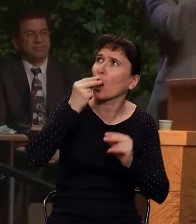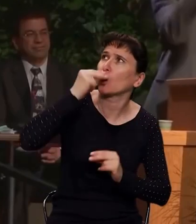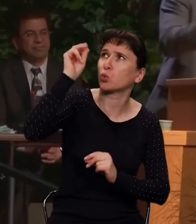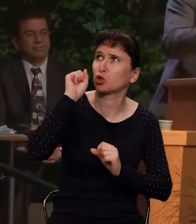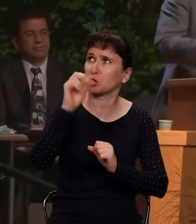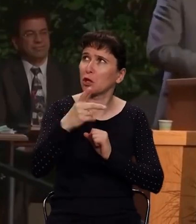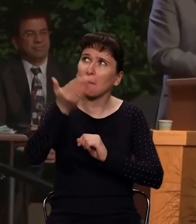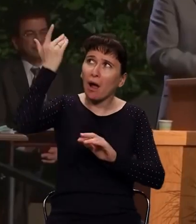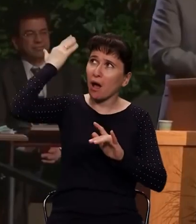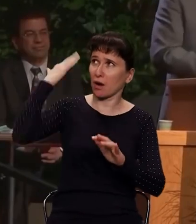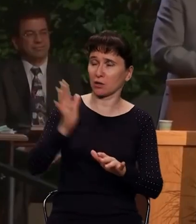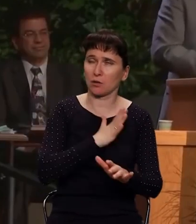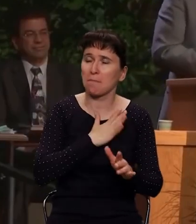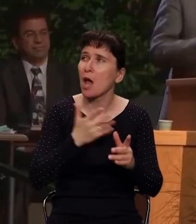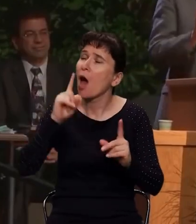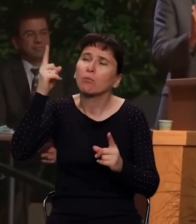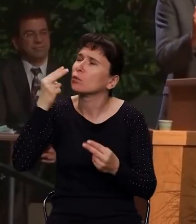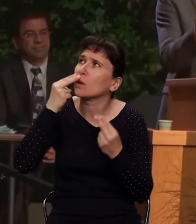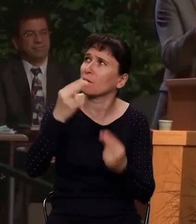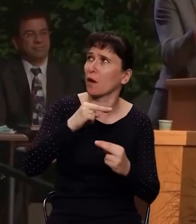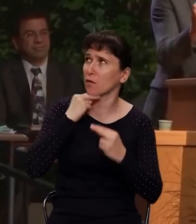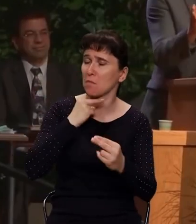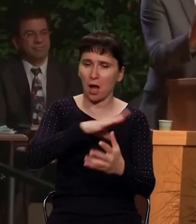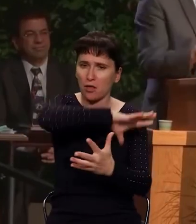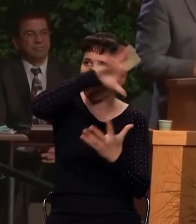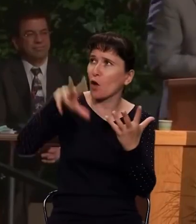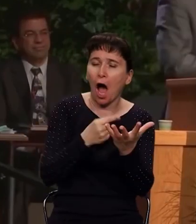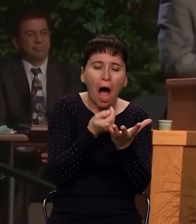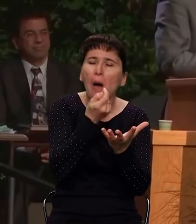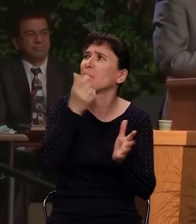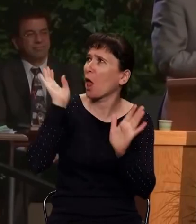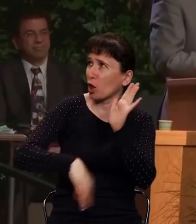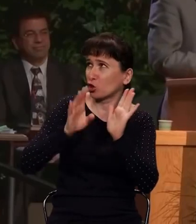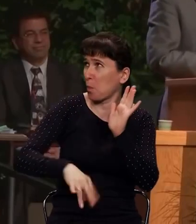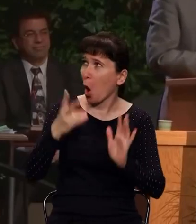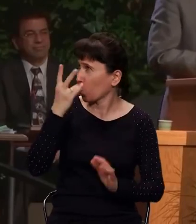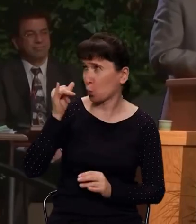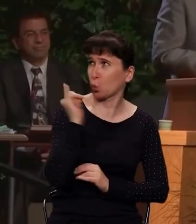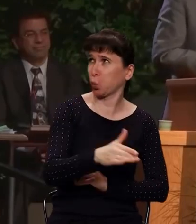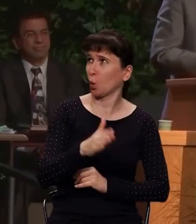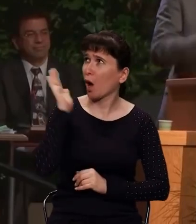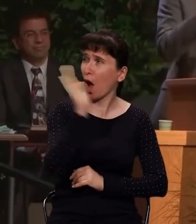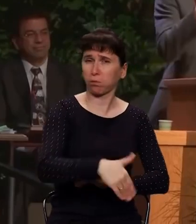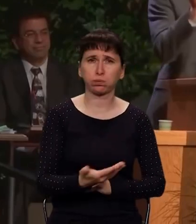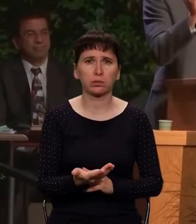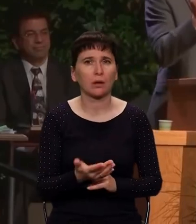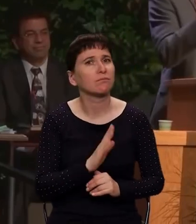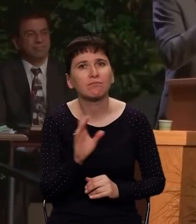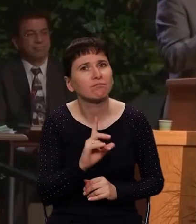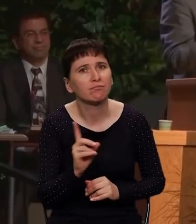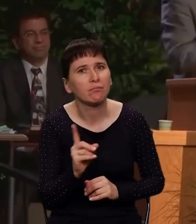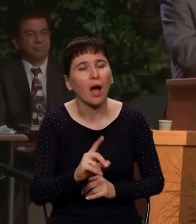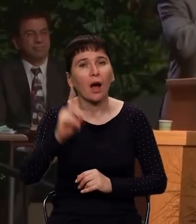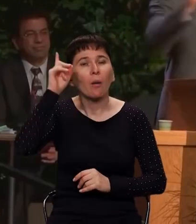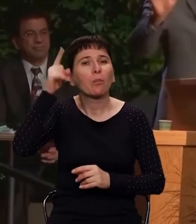ни на это не обратишь внимание? Почему тебя это немного интересует? Потому что, братья и сестры, Божья природа